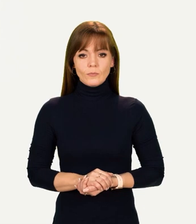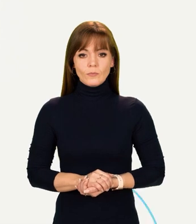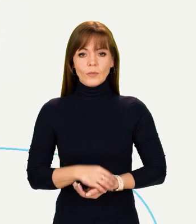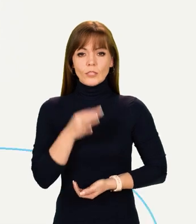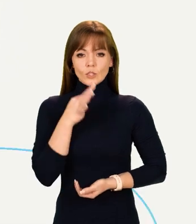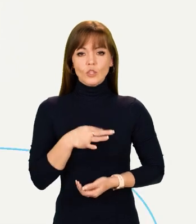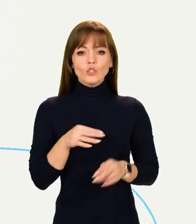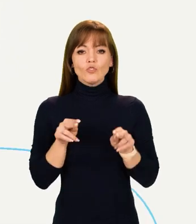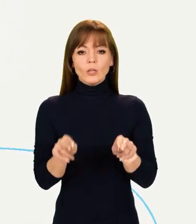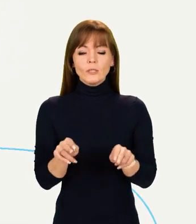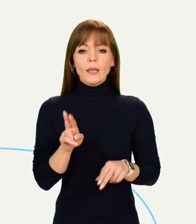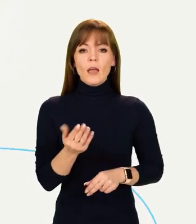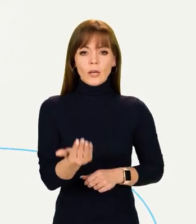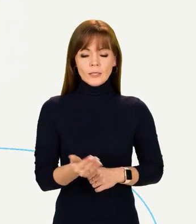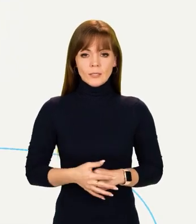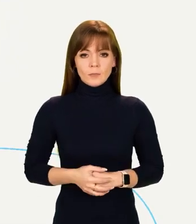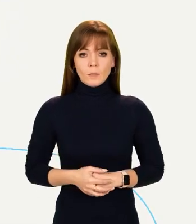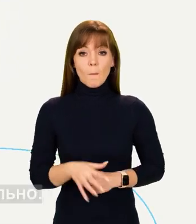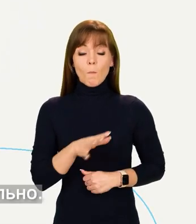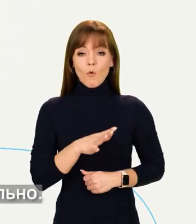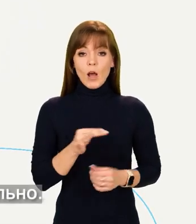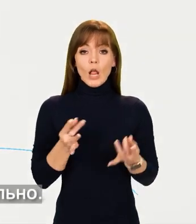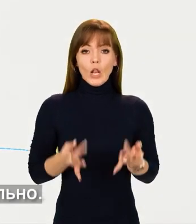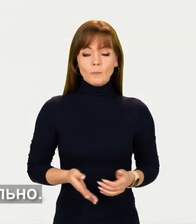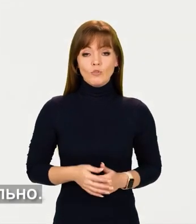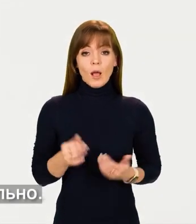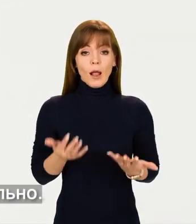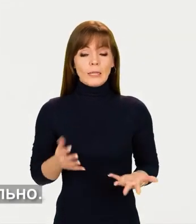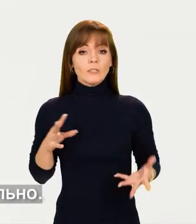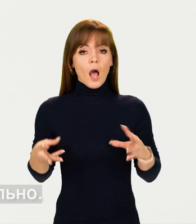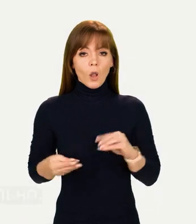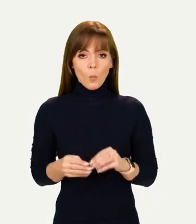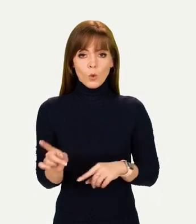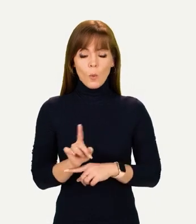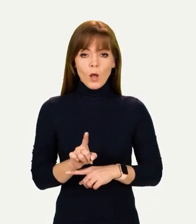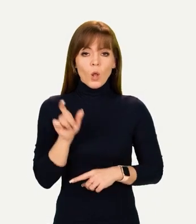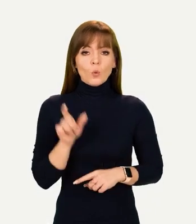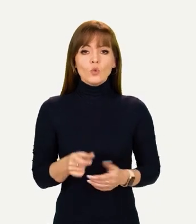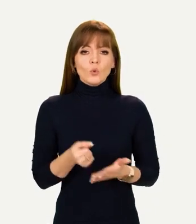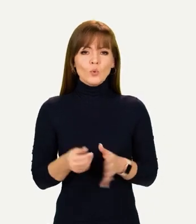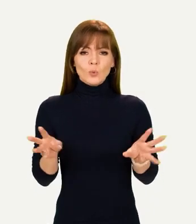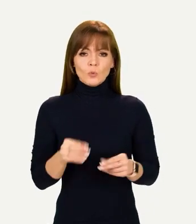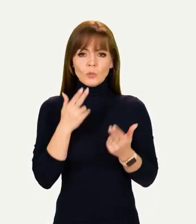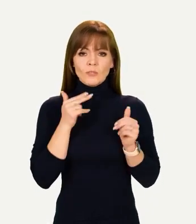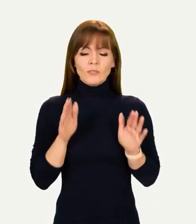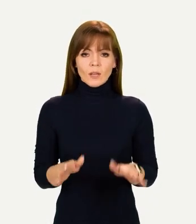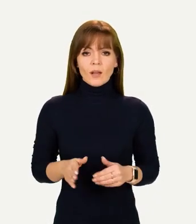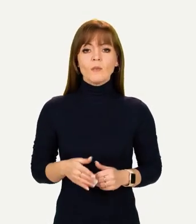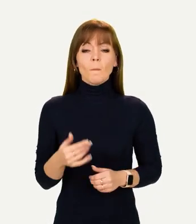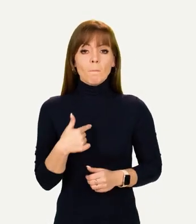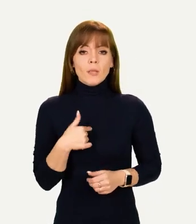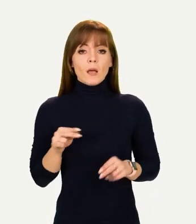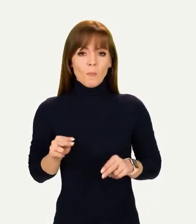Скажіть чесно, як ти? Бувало і ліпше, але загалом нормально. Людина до всього звикає. Вигрібаю.